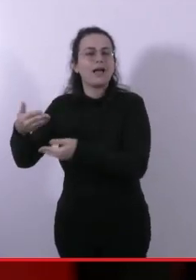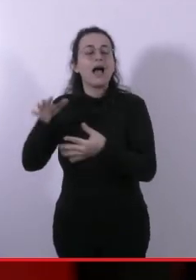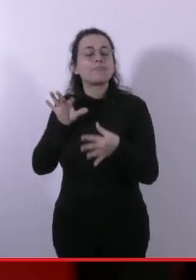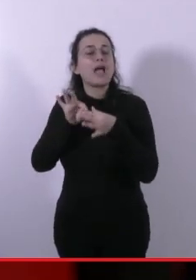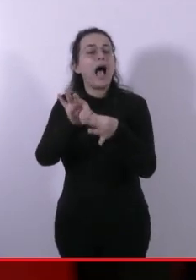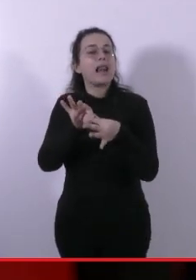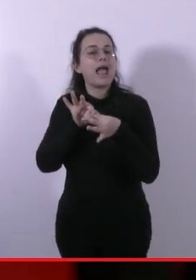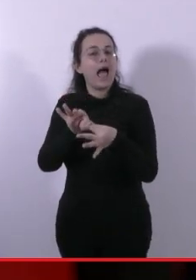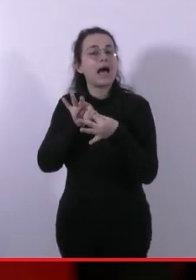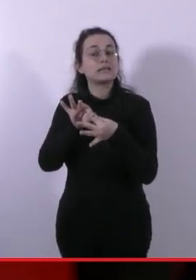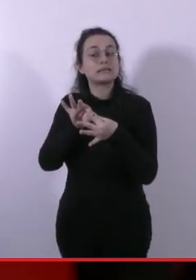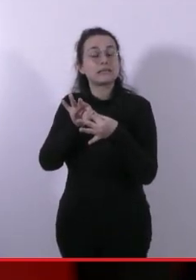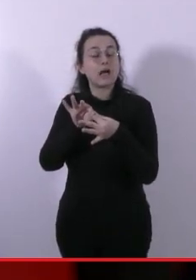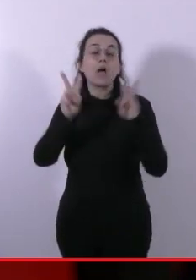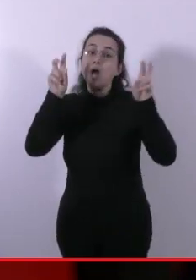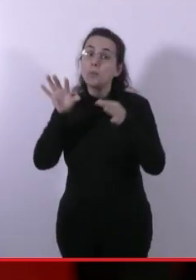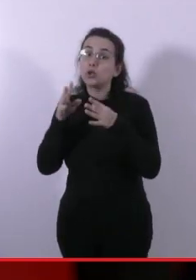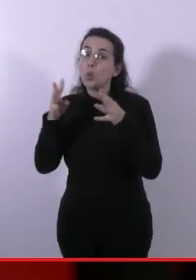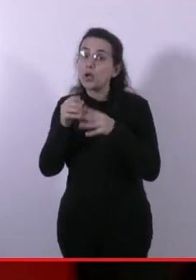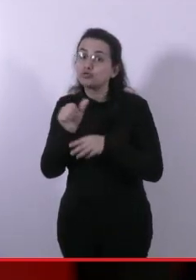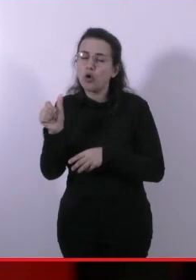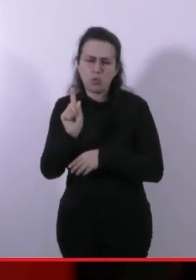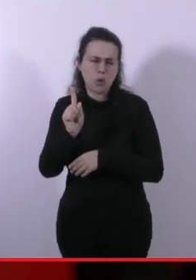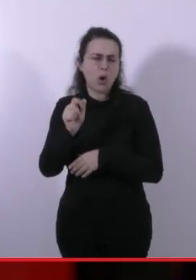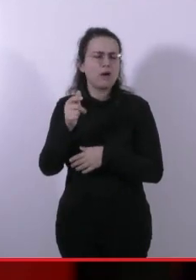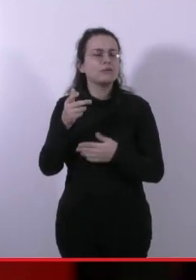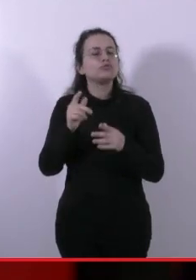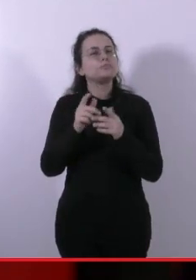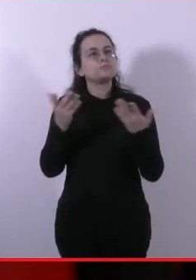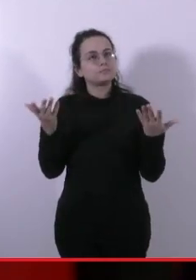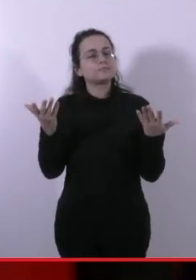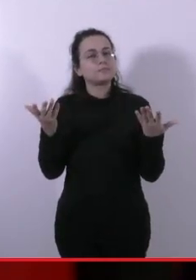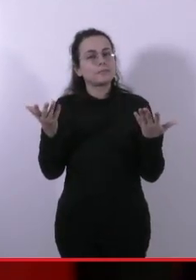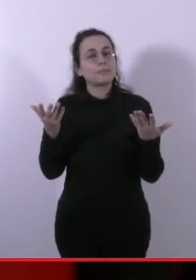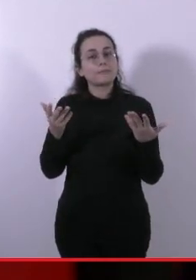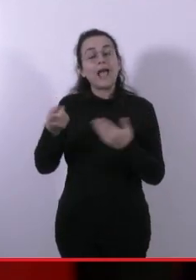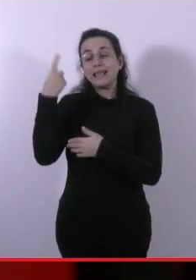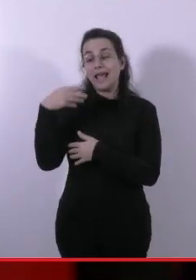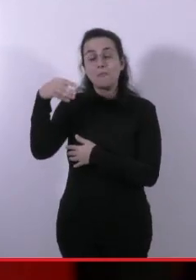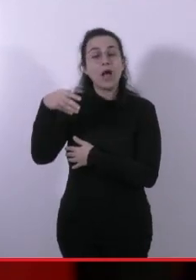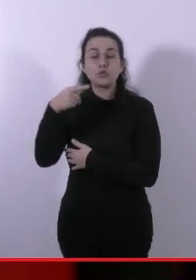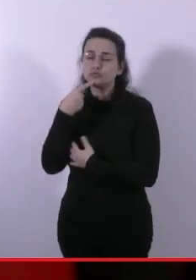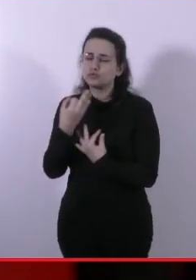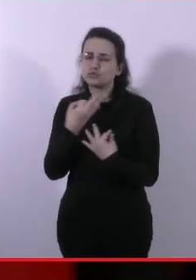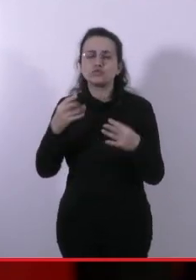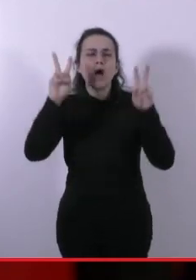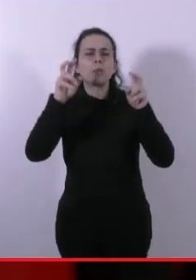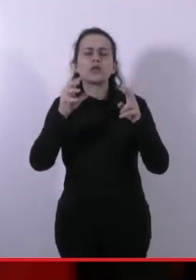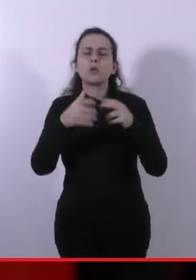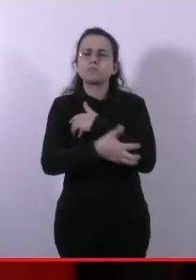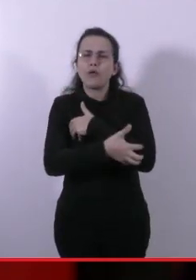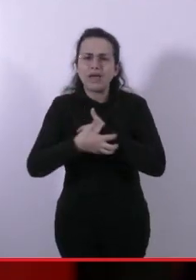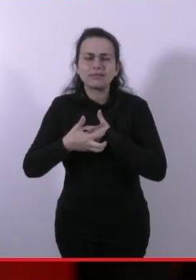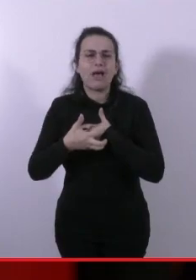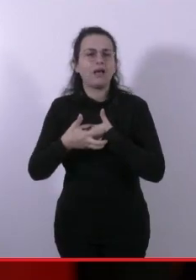non soltanto sulla guerra, non soltanto sulla guerra, ma come ha detto benissimo ieri Maurizio, sulla povertà, sulla